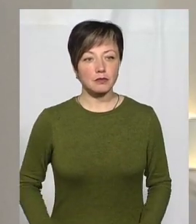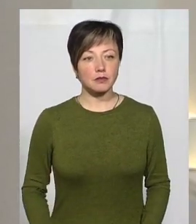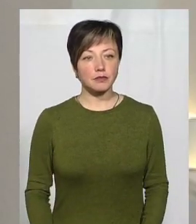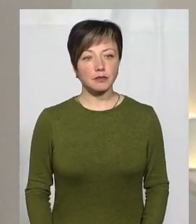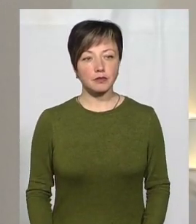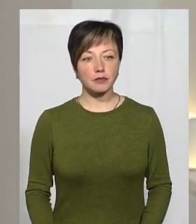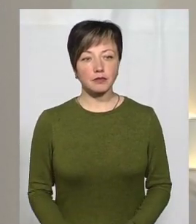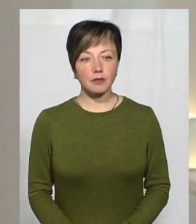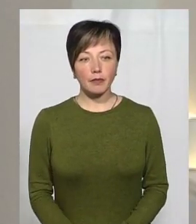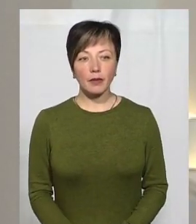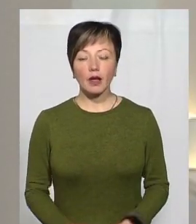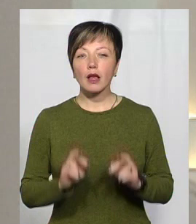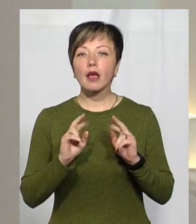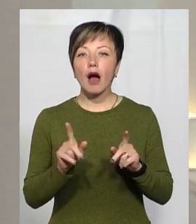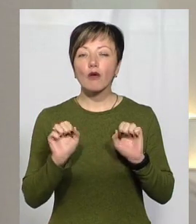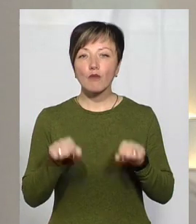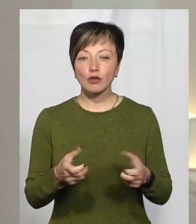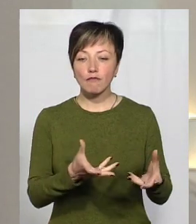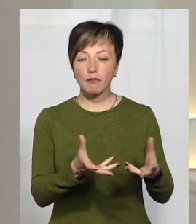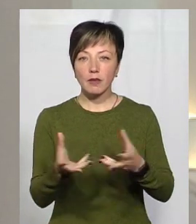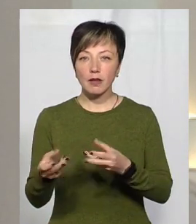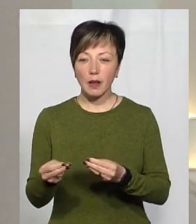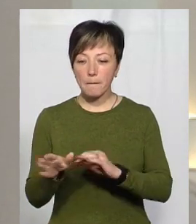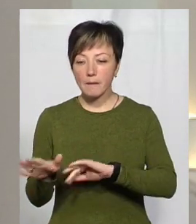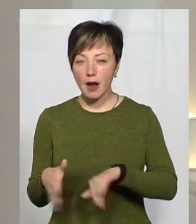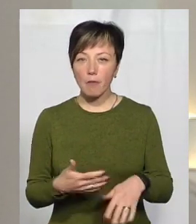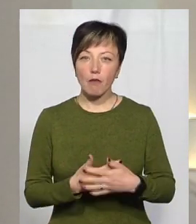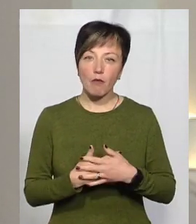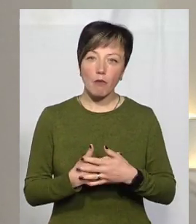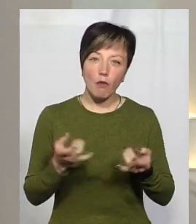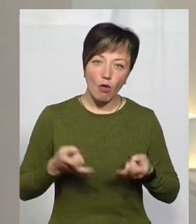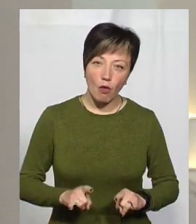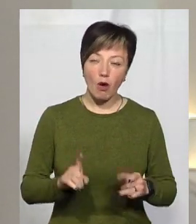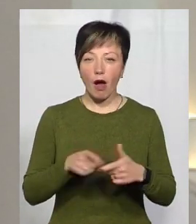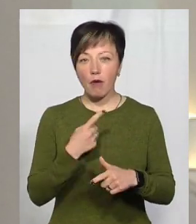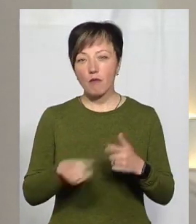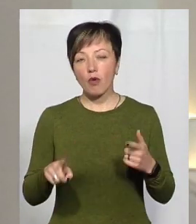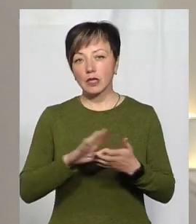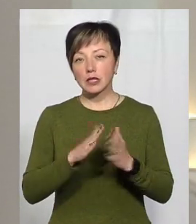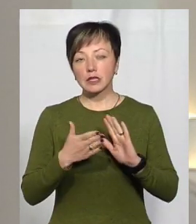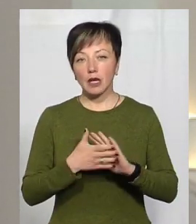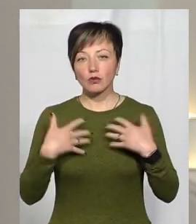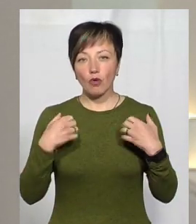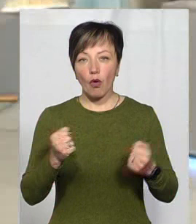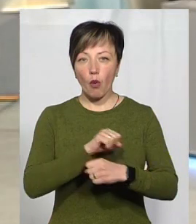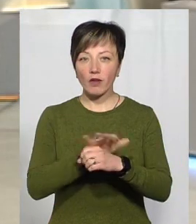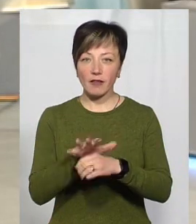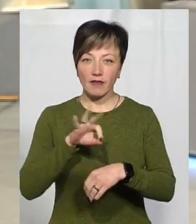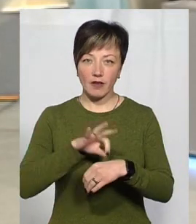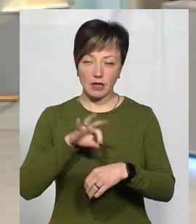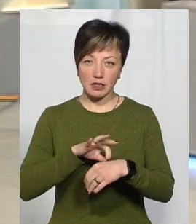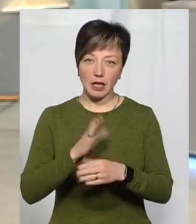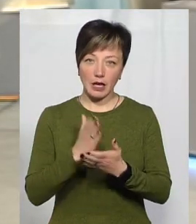Як може вплинути на перебіг пологів чи на стан здоров'я коронавірусна інфекція? Чи є